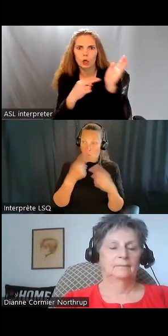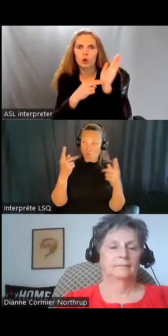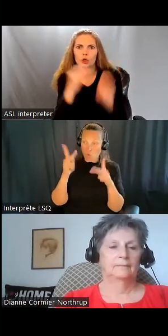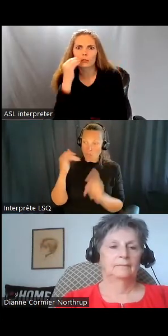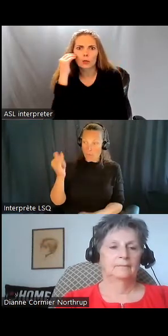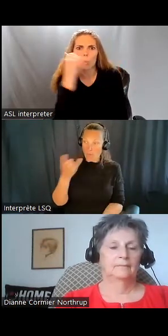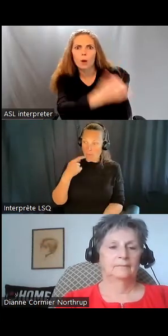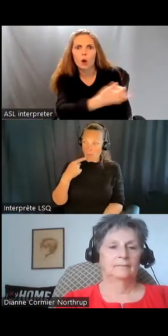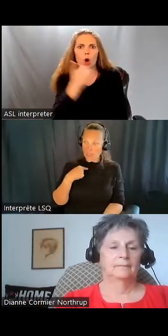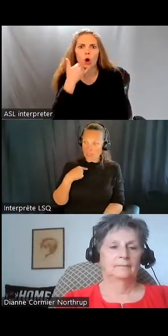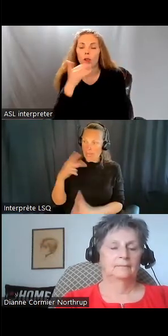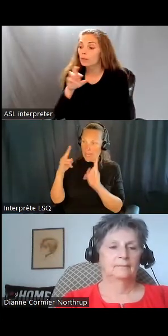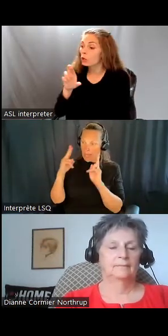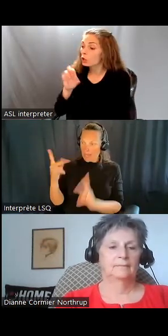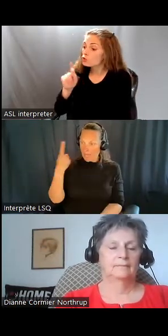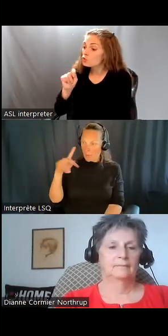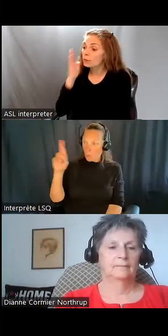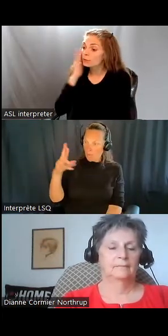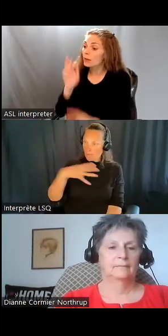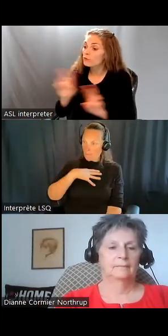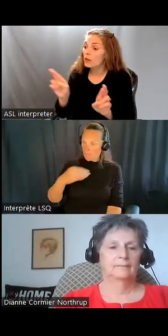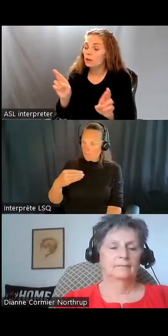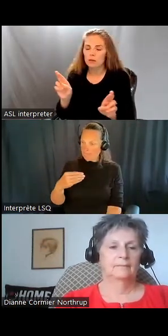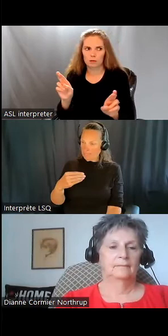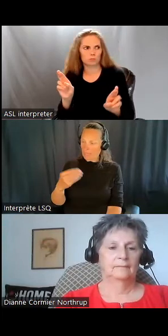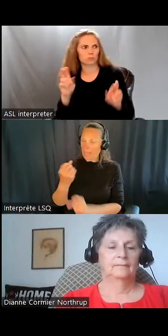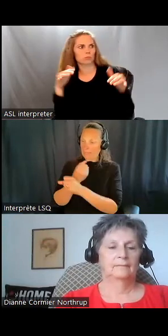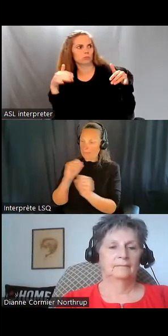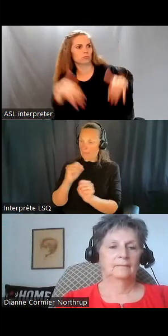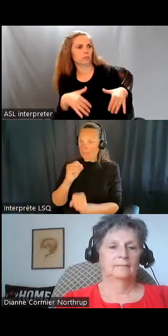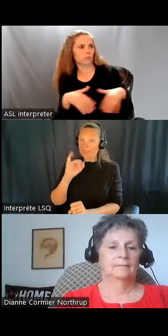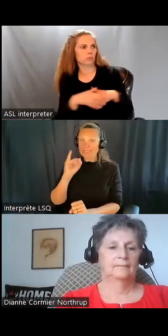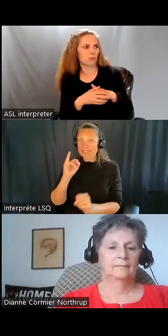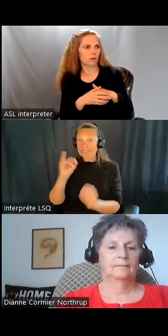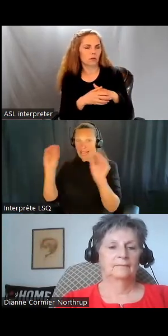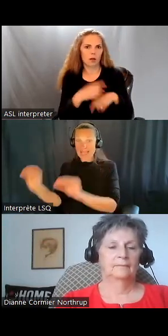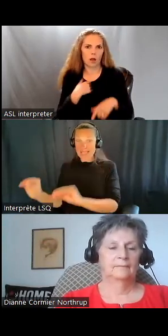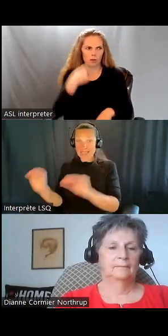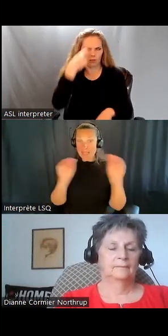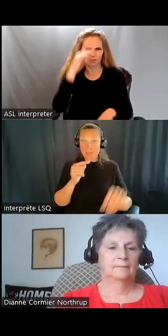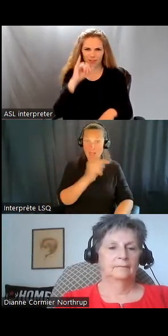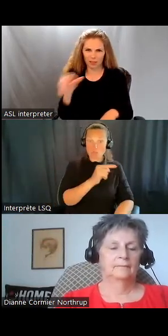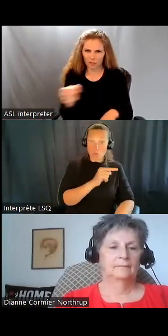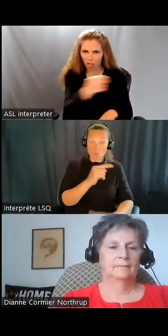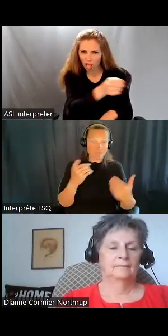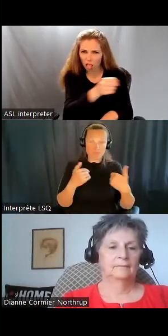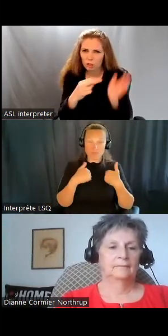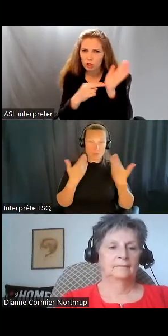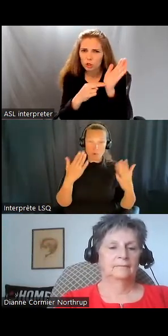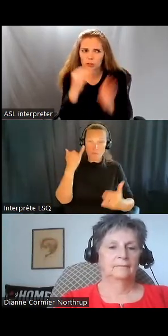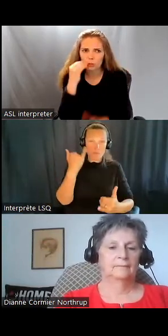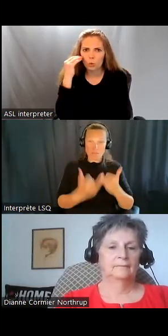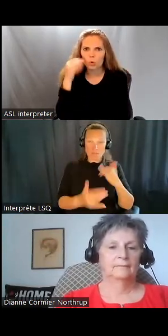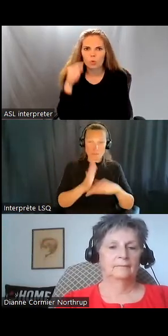Quand ils ont dit que la maison de retraite était la solution, je me suis dit que'ils vont dans une maison de retraite, ils ne vont pas survivre. C'est ce qui m'a poussé à